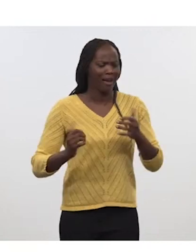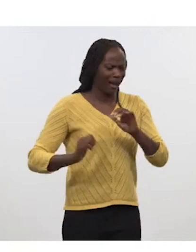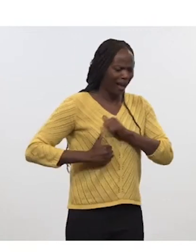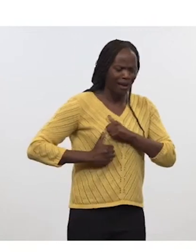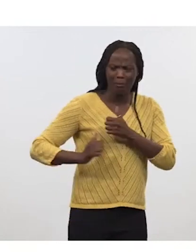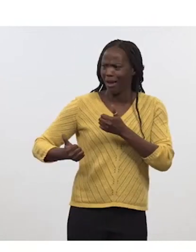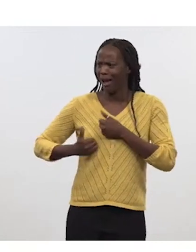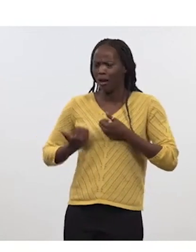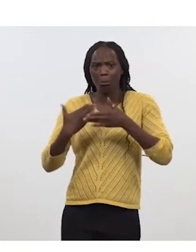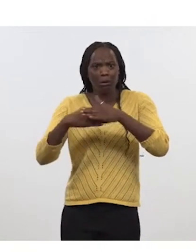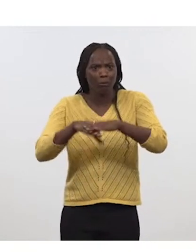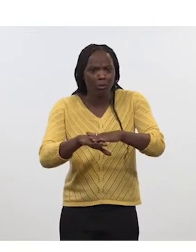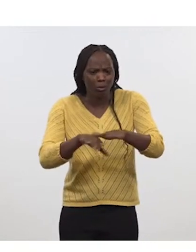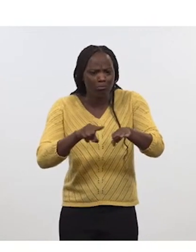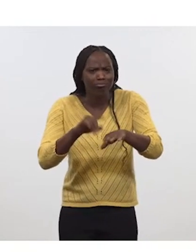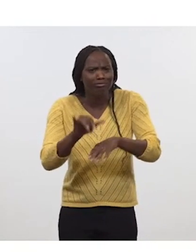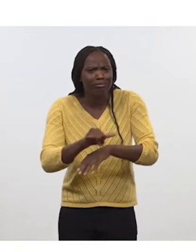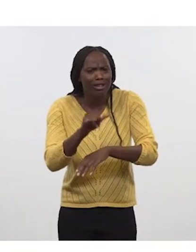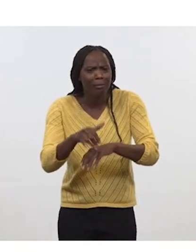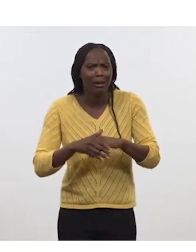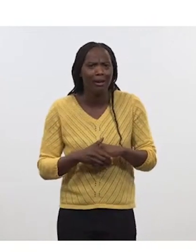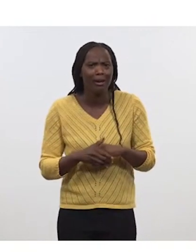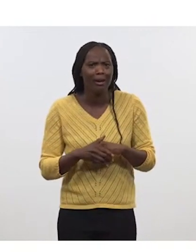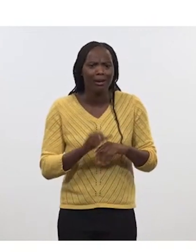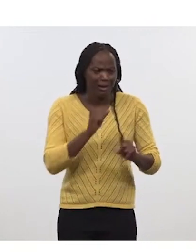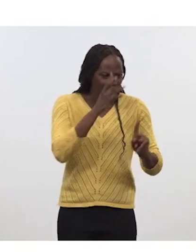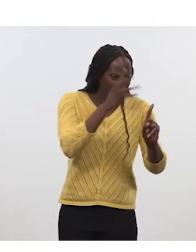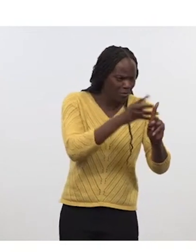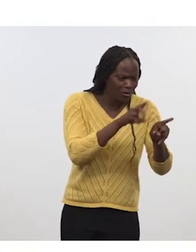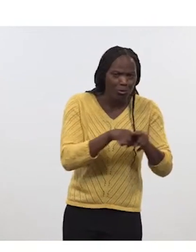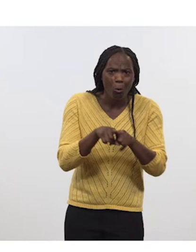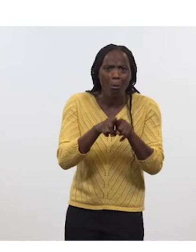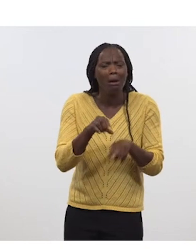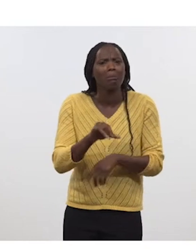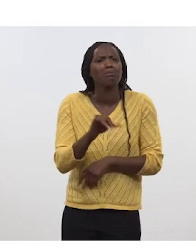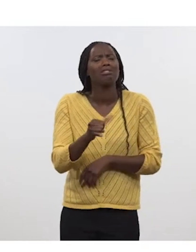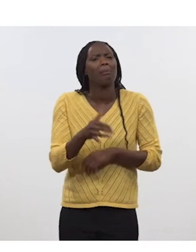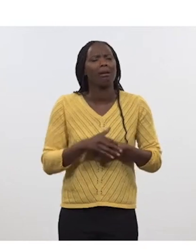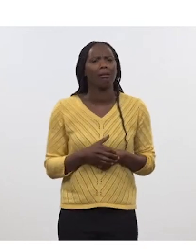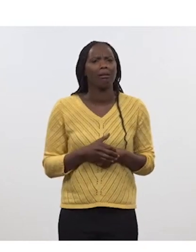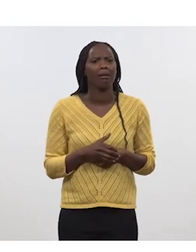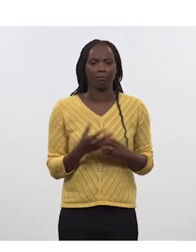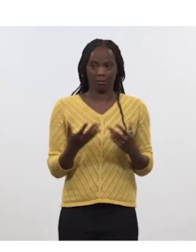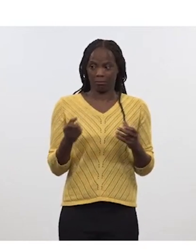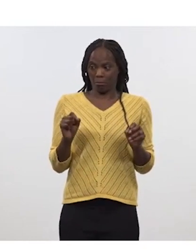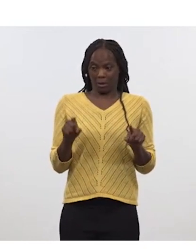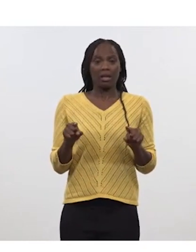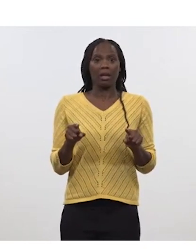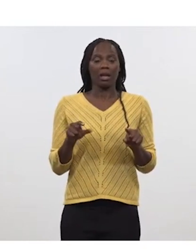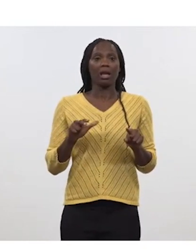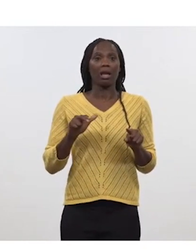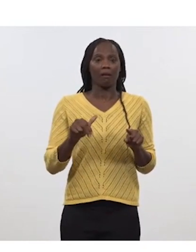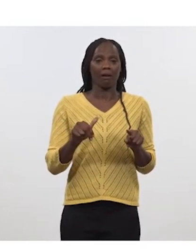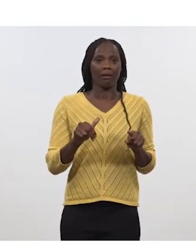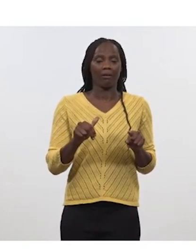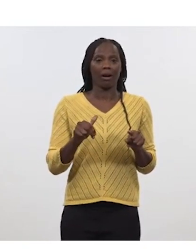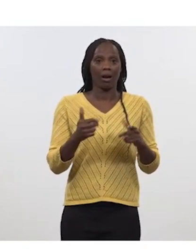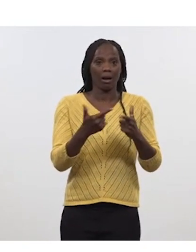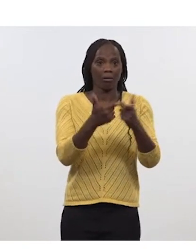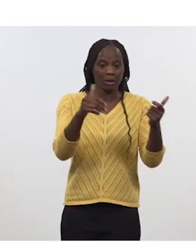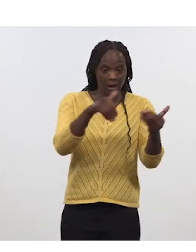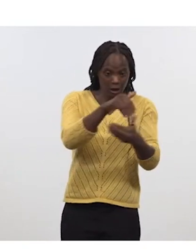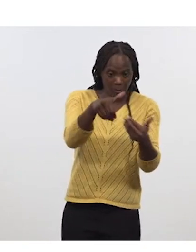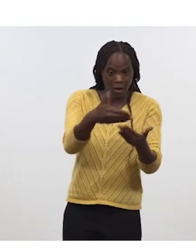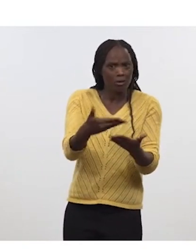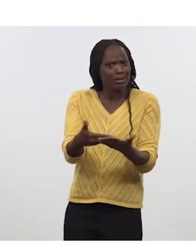terre personne ne vous parle de missions qui sont forcément communes ce qu'on fait là un escadron mixte n'est pas du tout une